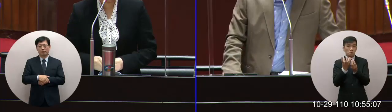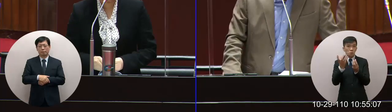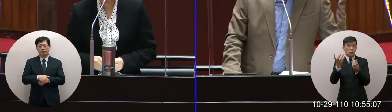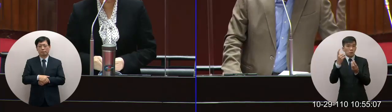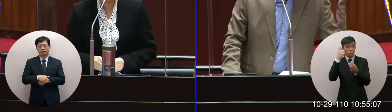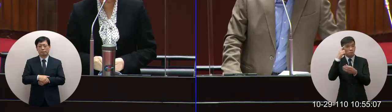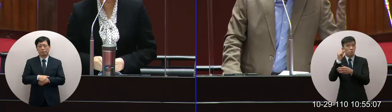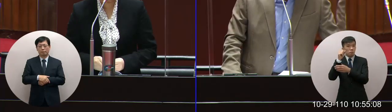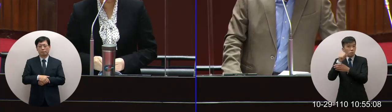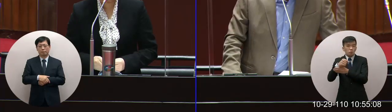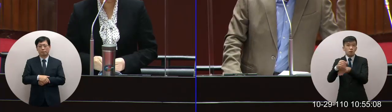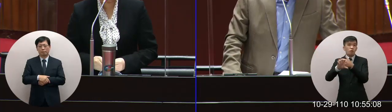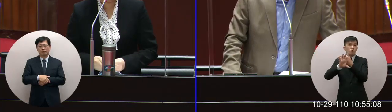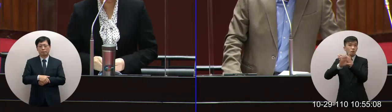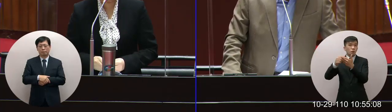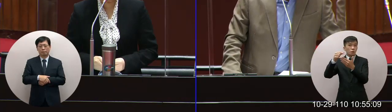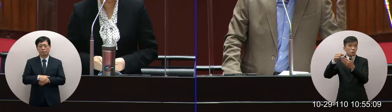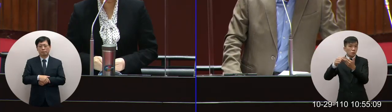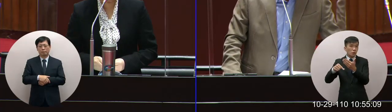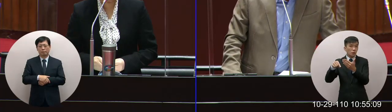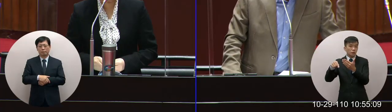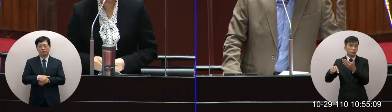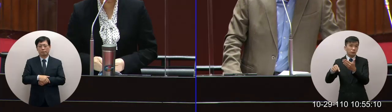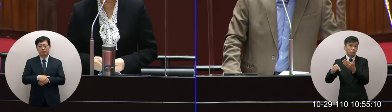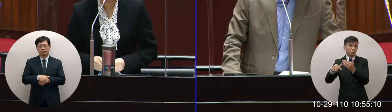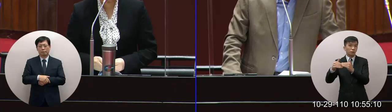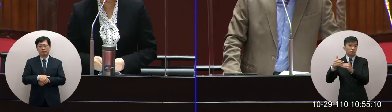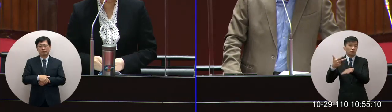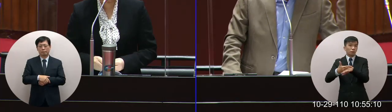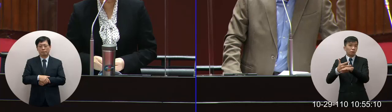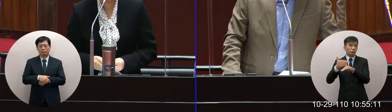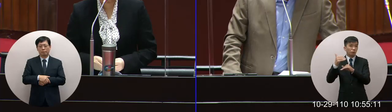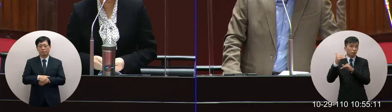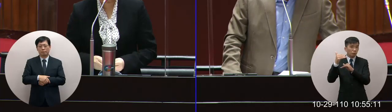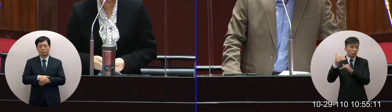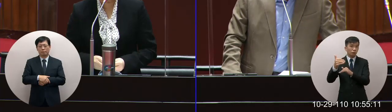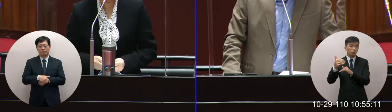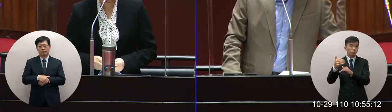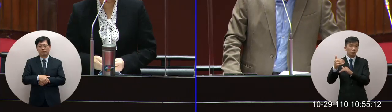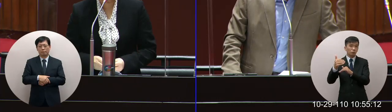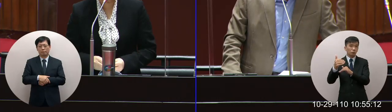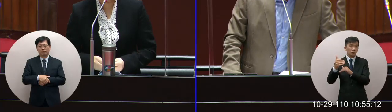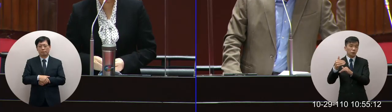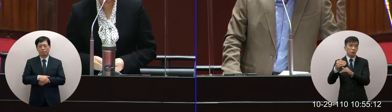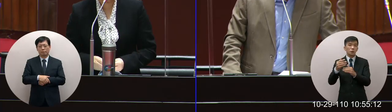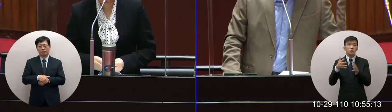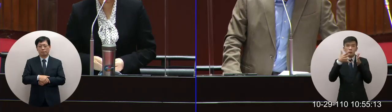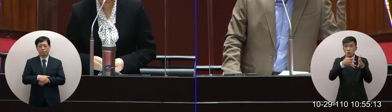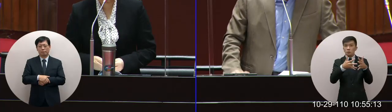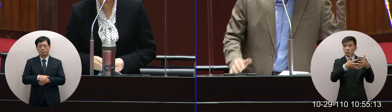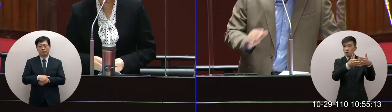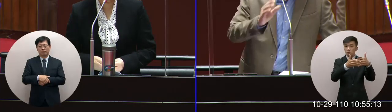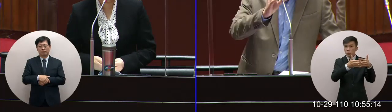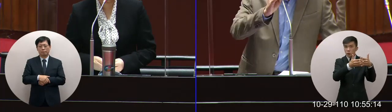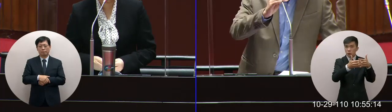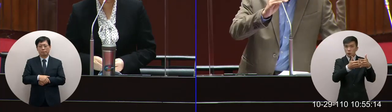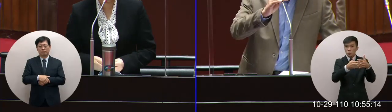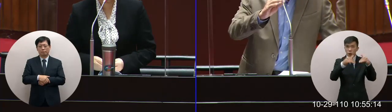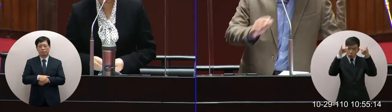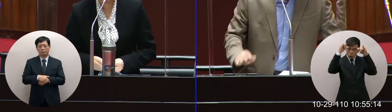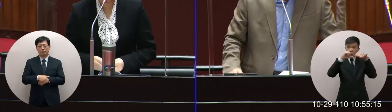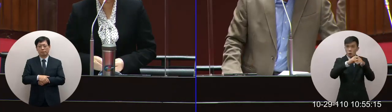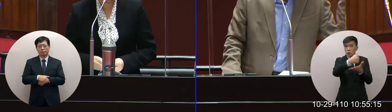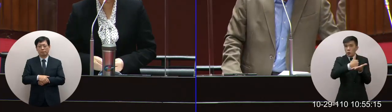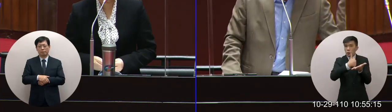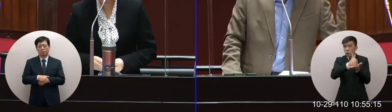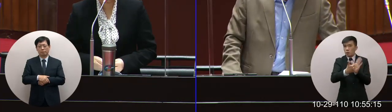符合這個國際貿易規範的這樣子的技術性限制來限制美國牛肉的進口那是不是會對我們